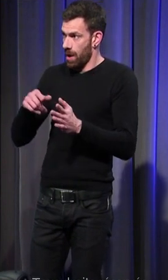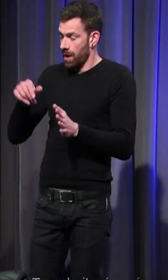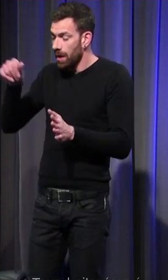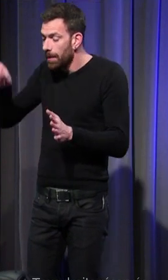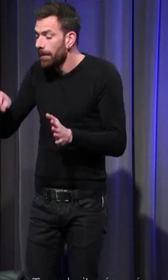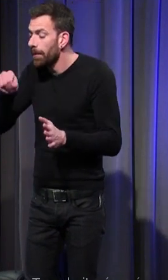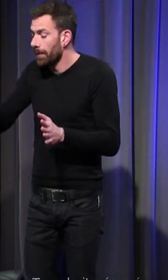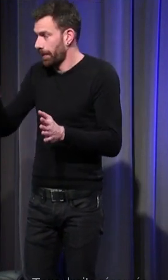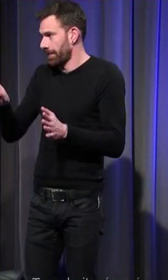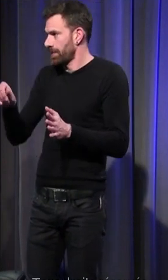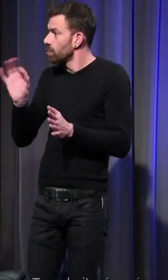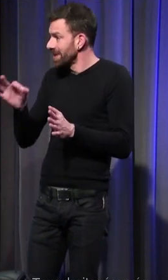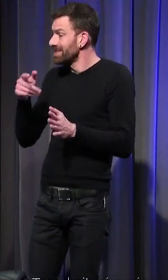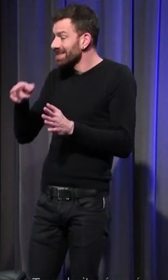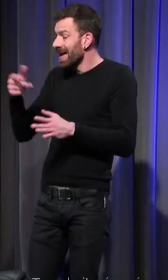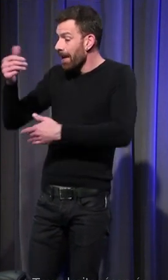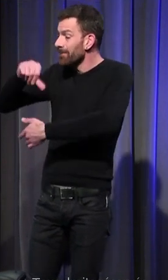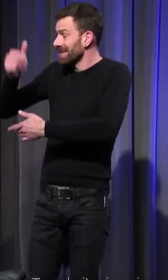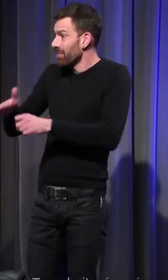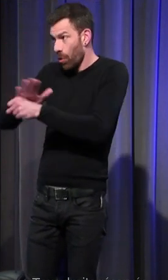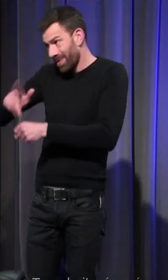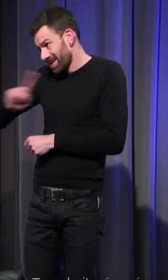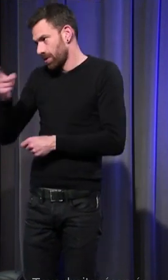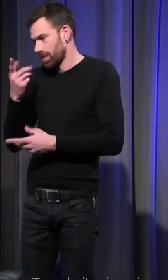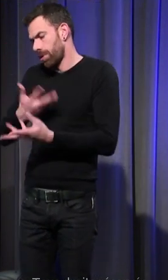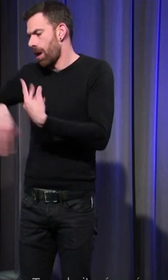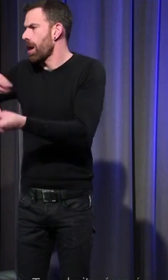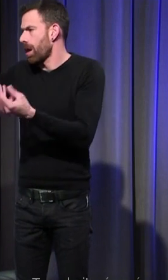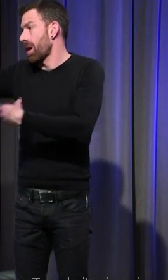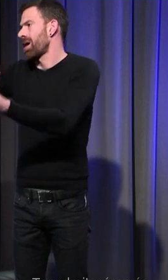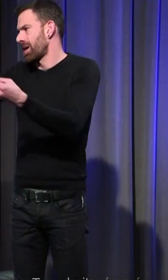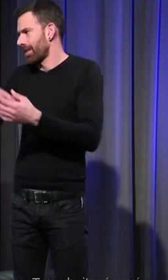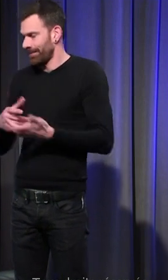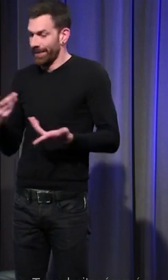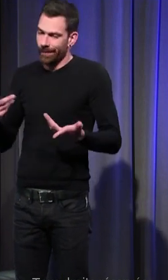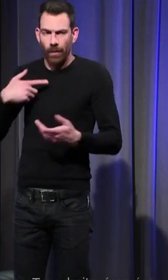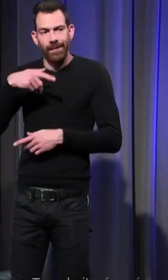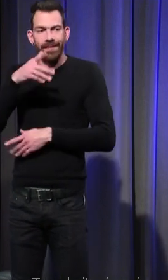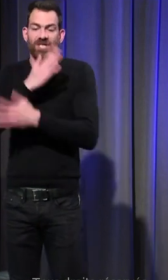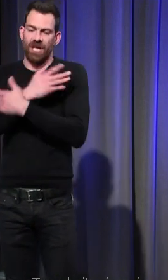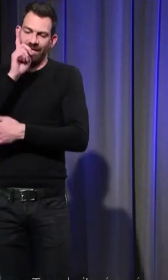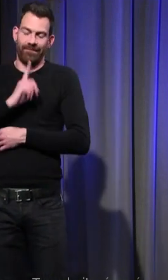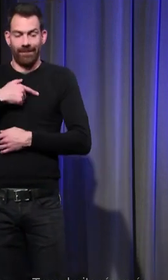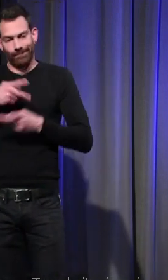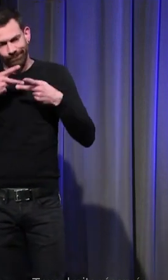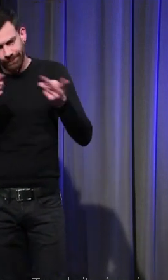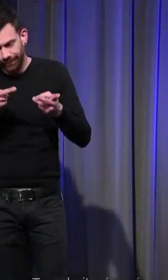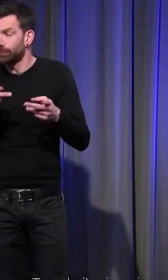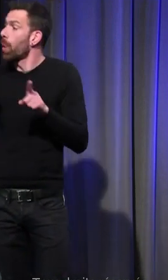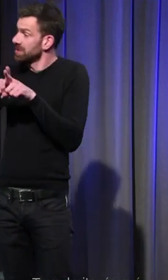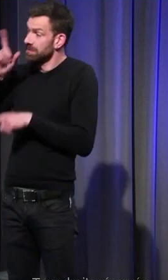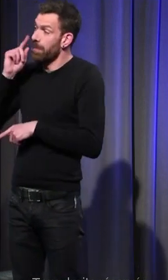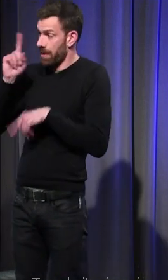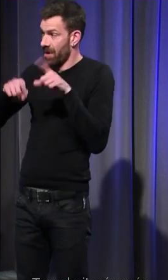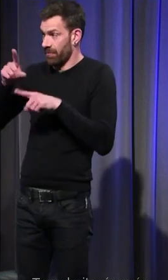baptême plein c'était toujours des subterfuges donc on a autorisé les sages-femmes à endoyer les pères pouvaient aussi parfois